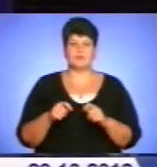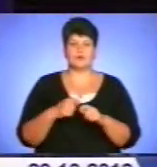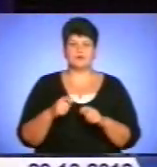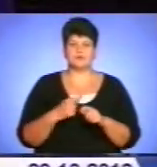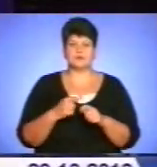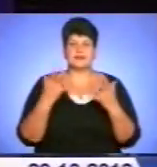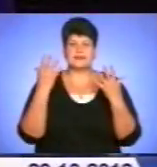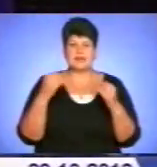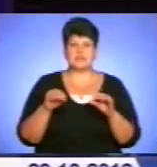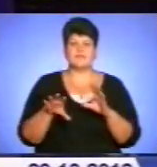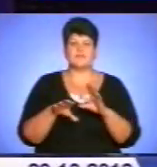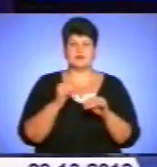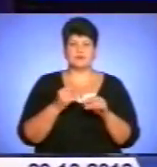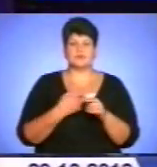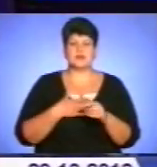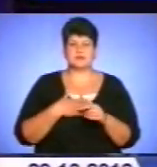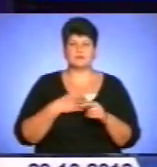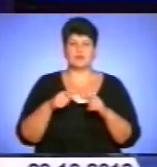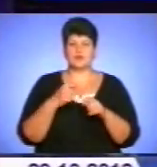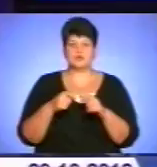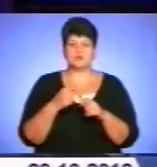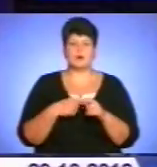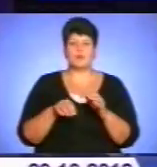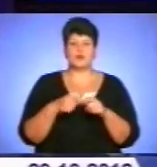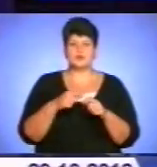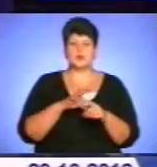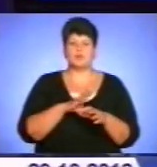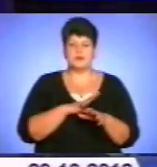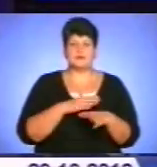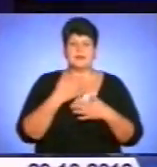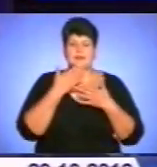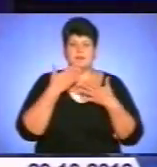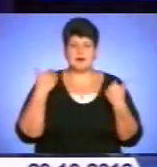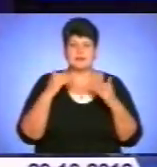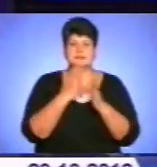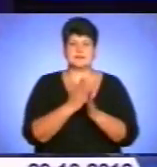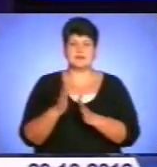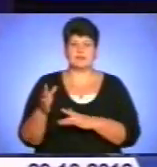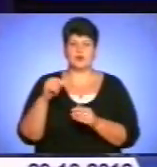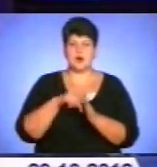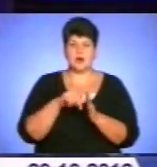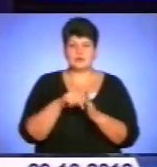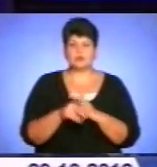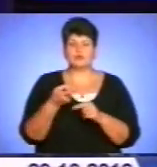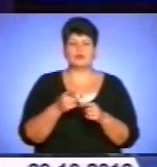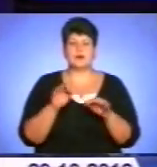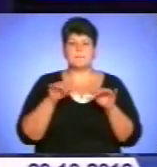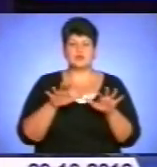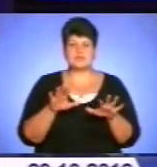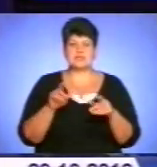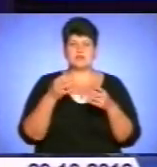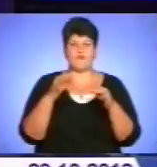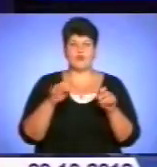День виборів нас приємно здивував. Хоча порушення були, але вони не мали системного характеру. Тому на процес волевиявлення не